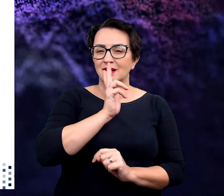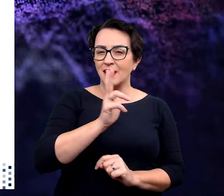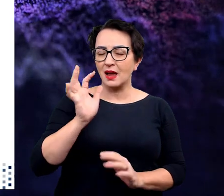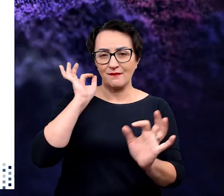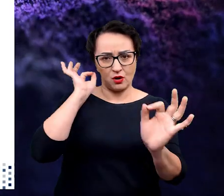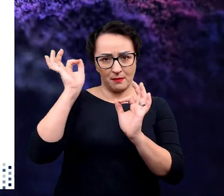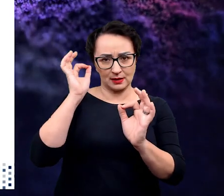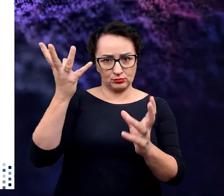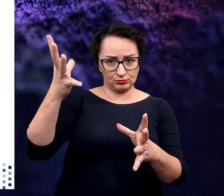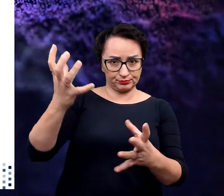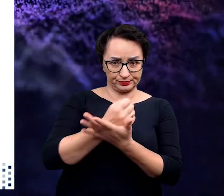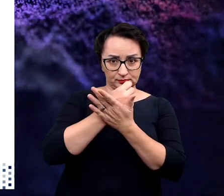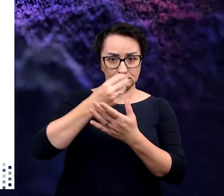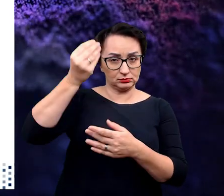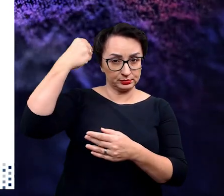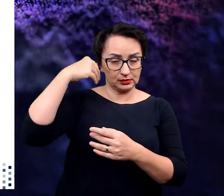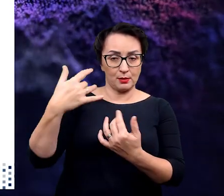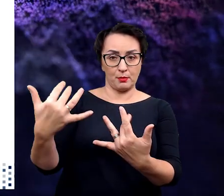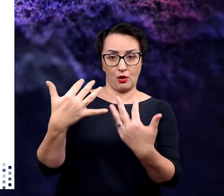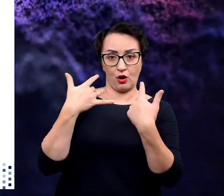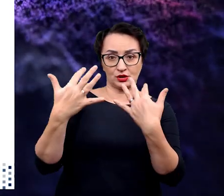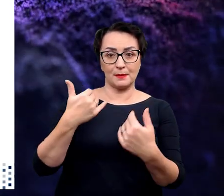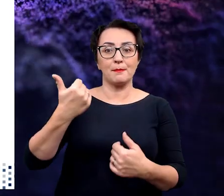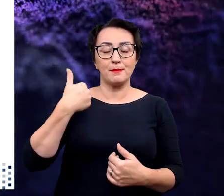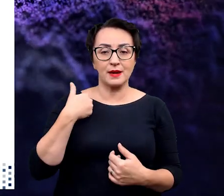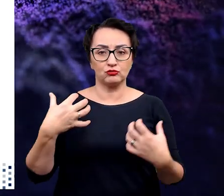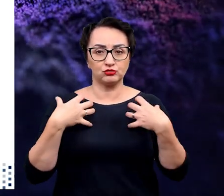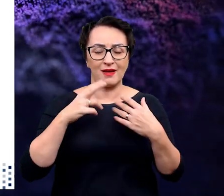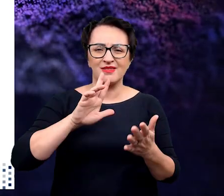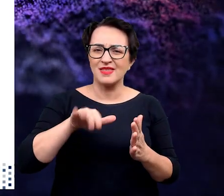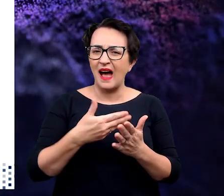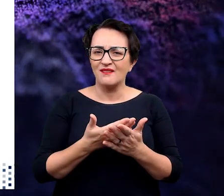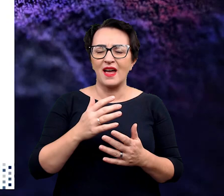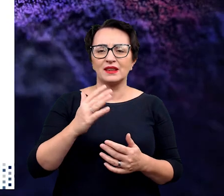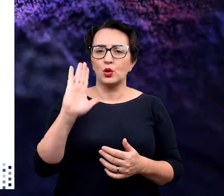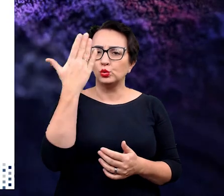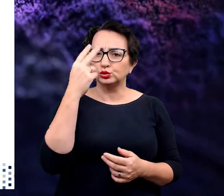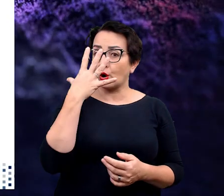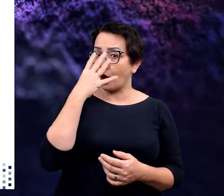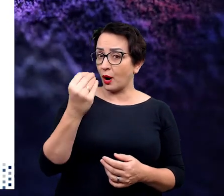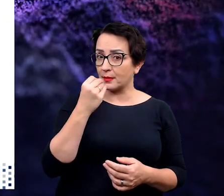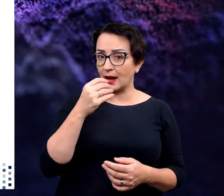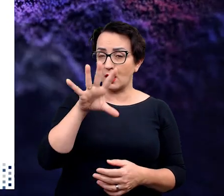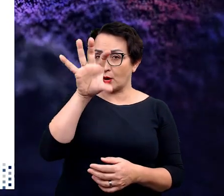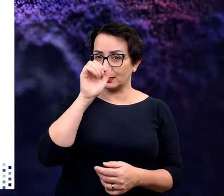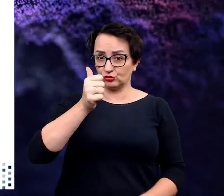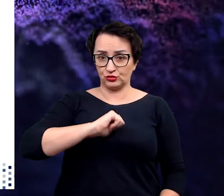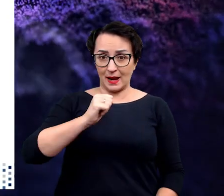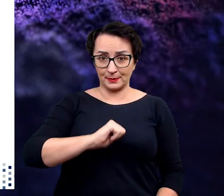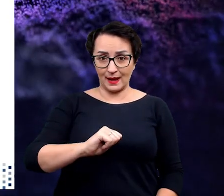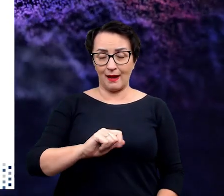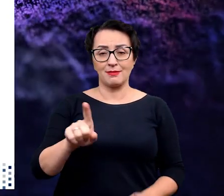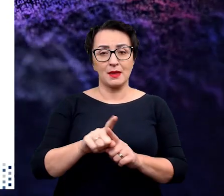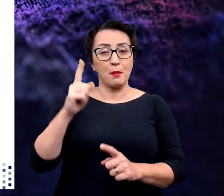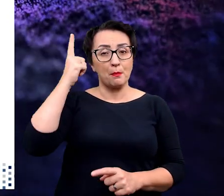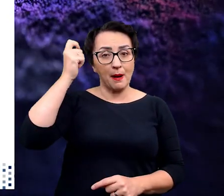To znaczy, że każda informacja, która została zdobyta, każdy bodziec, z jakim się zetknęliśmy, nawet nasz obraz w lustrze i postrzeganie siebie